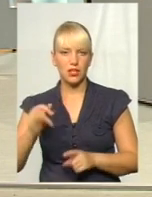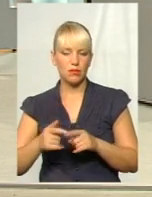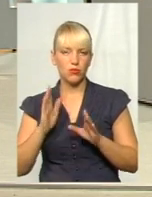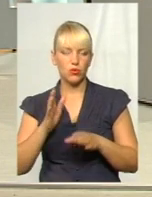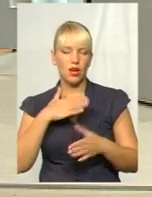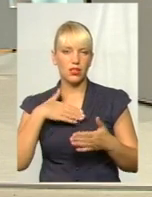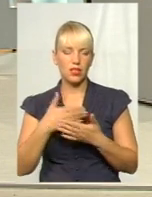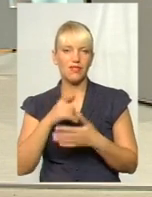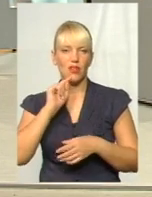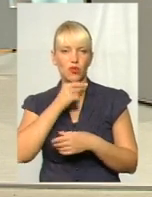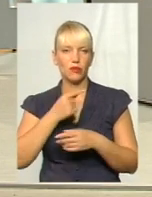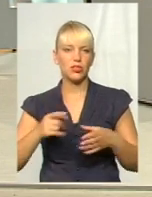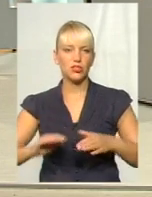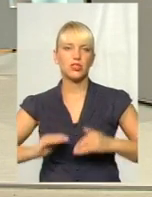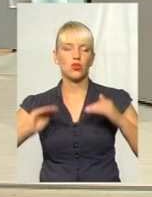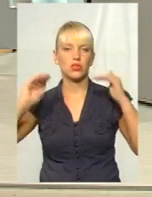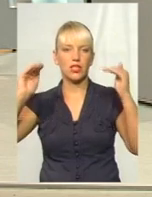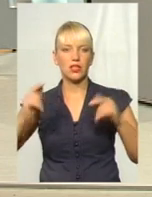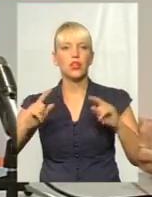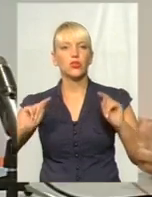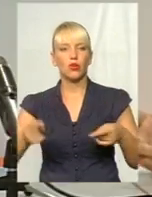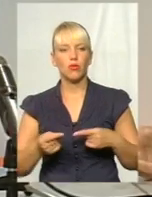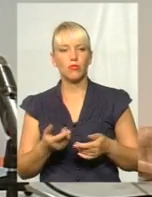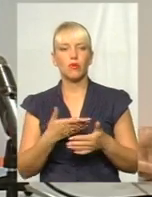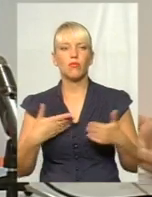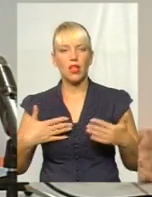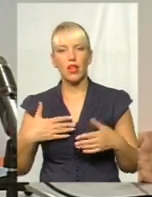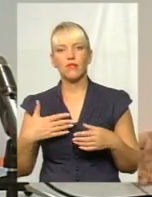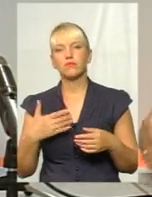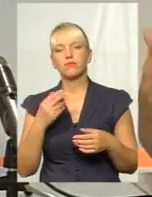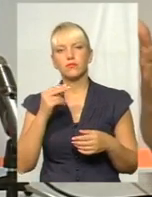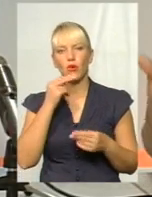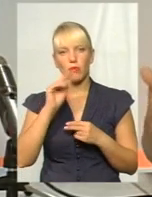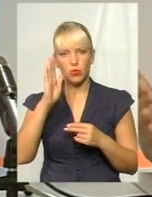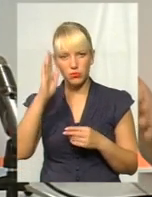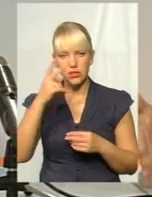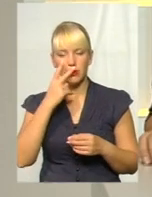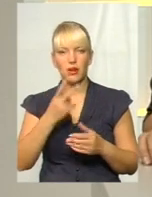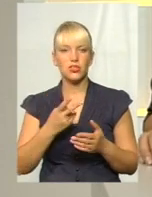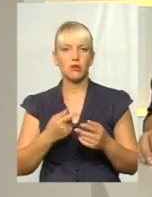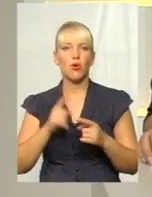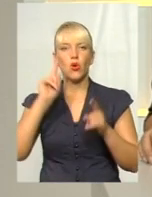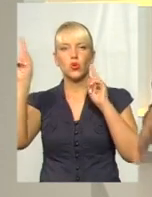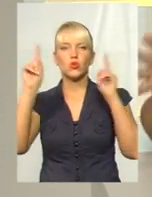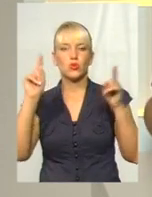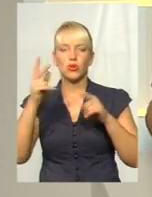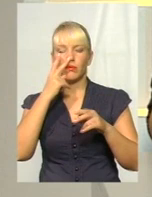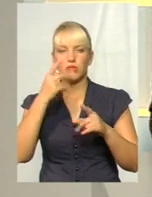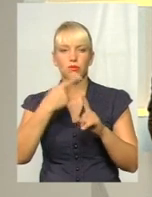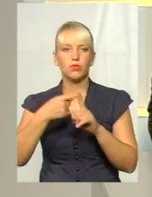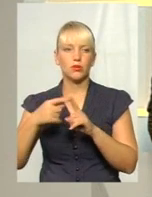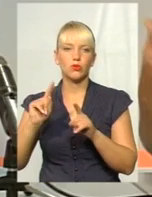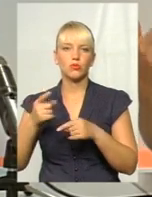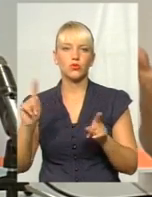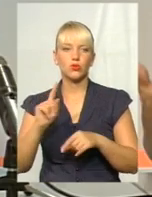економічне зростання. Тому ми оптимісти і дивимося, бачимо зорі і бачимо позитив. Тому що